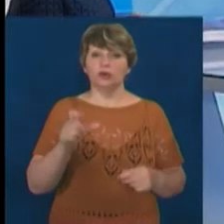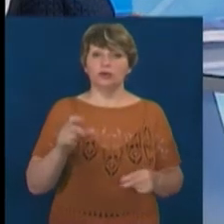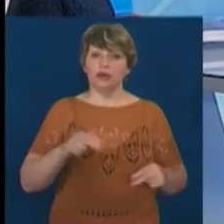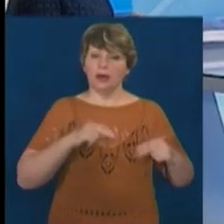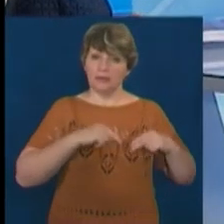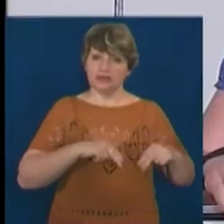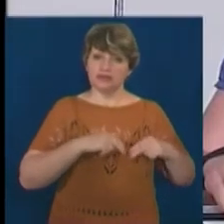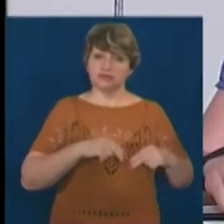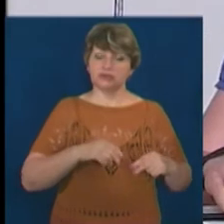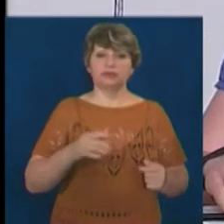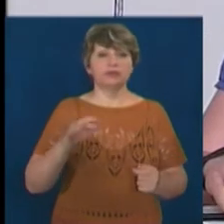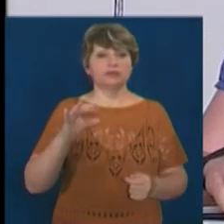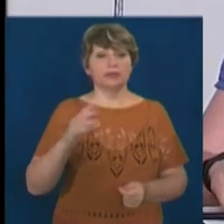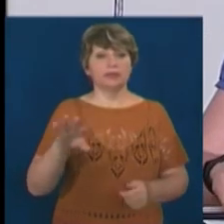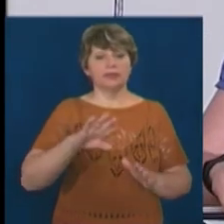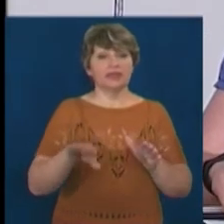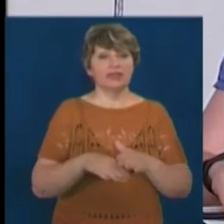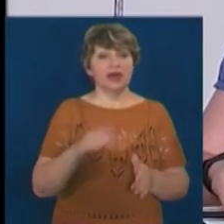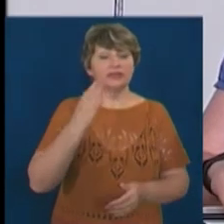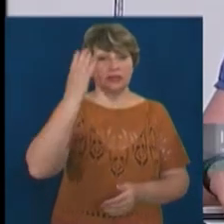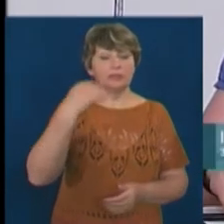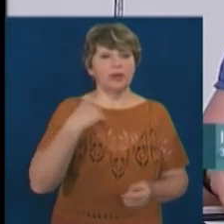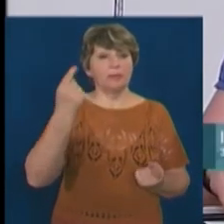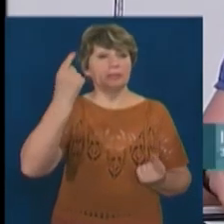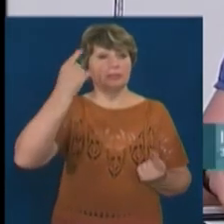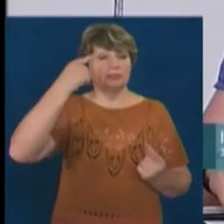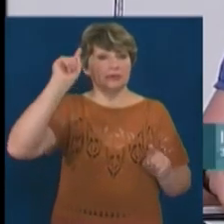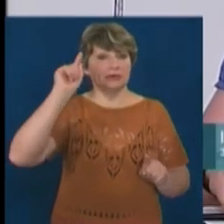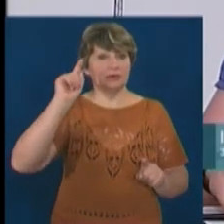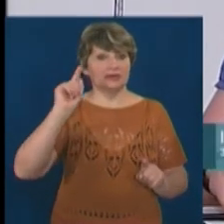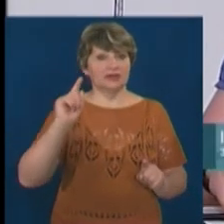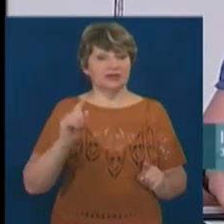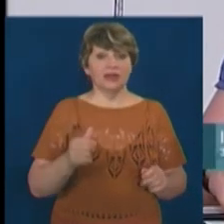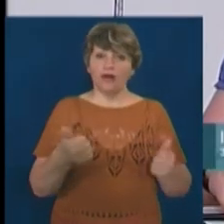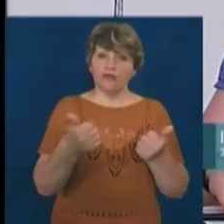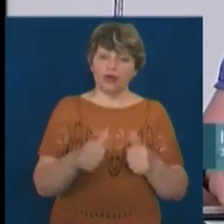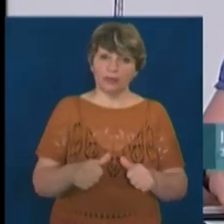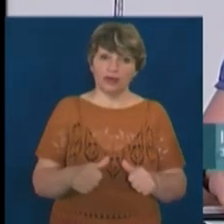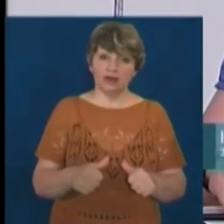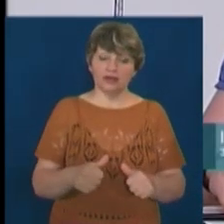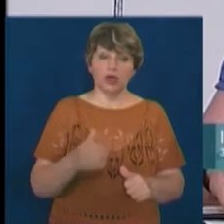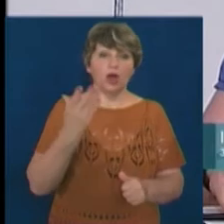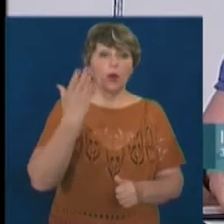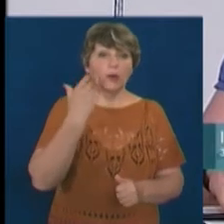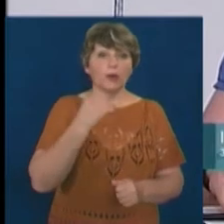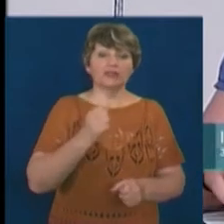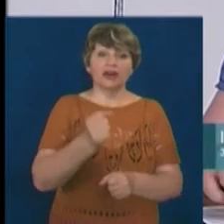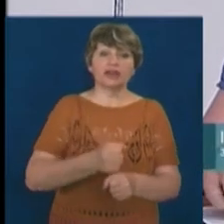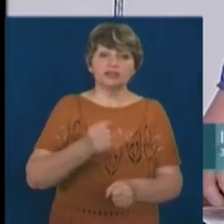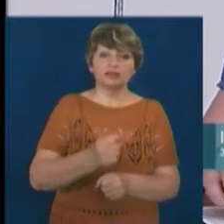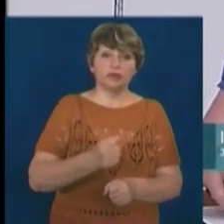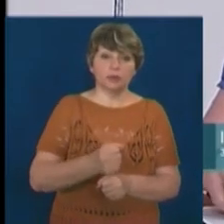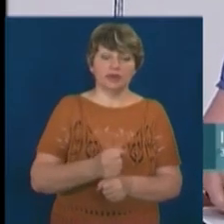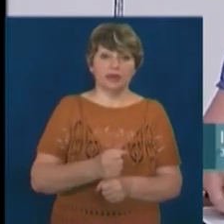генерують ідеї. І ми видумали такий формат, як дизайн хакатону, коли це не кодери розробляють якісь